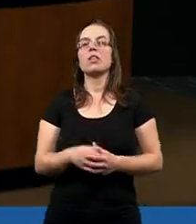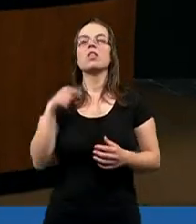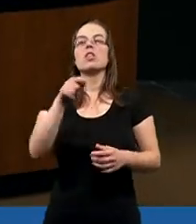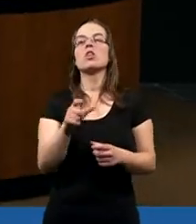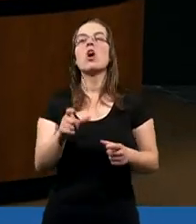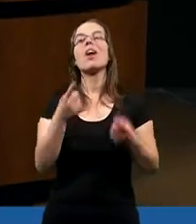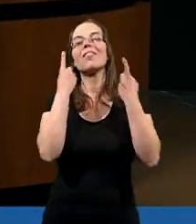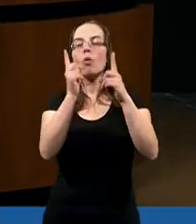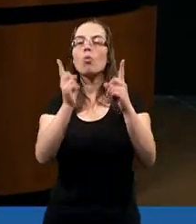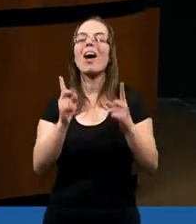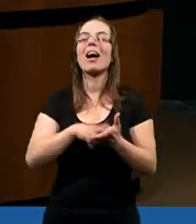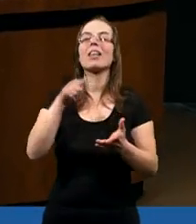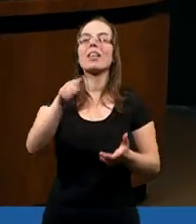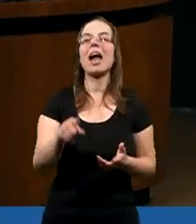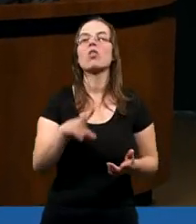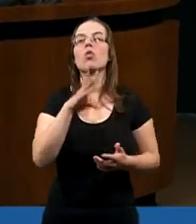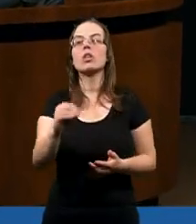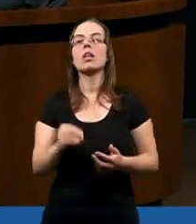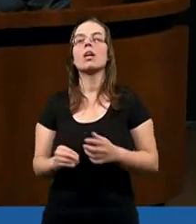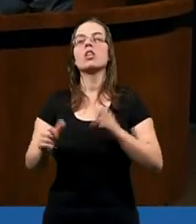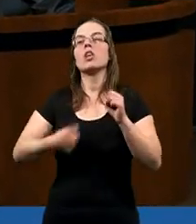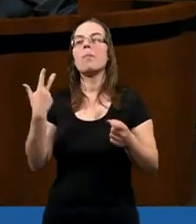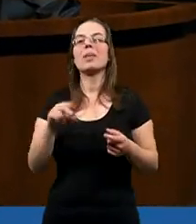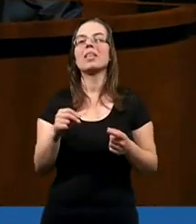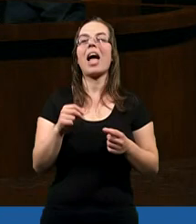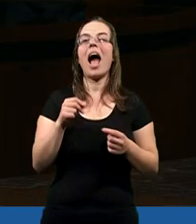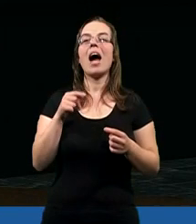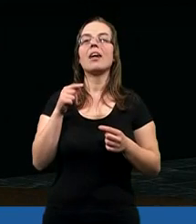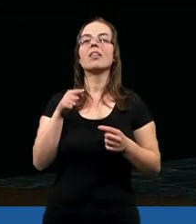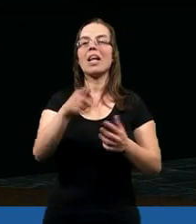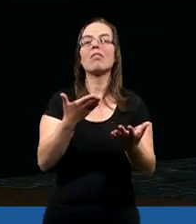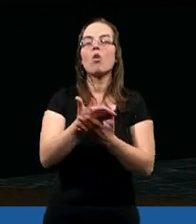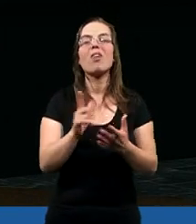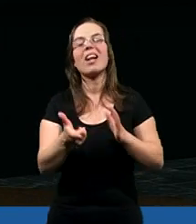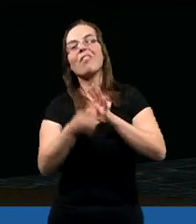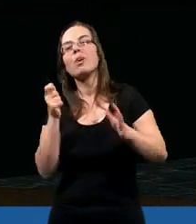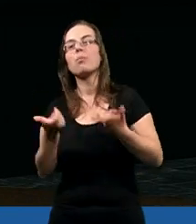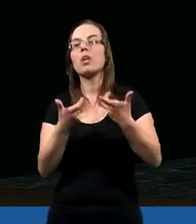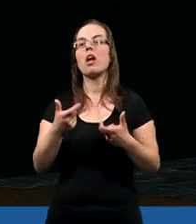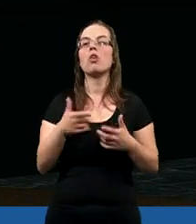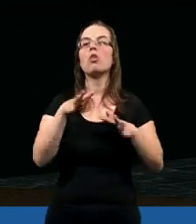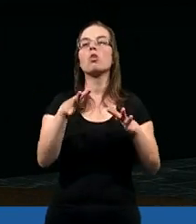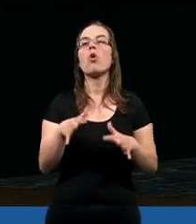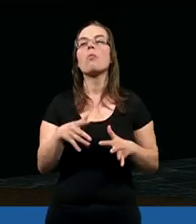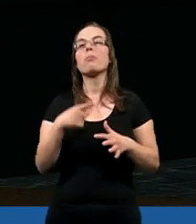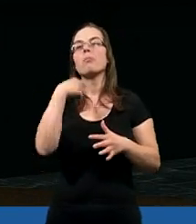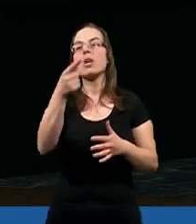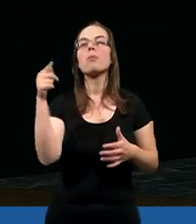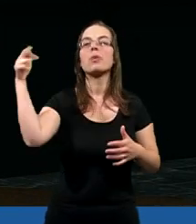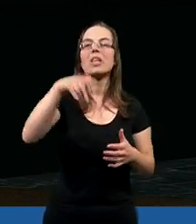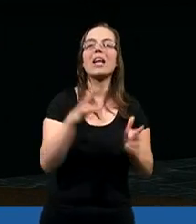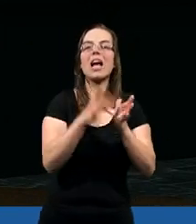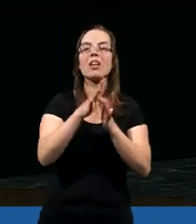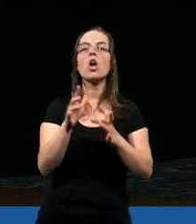Tak, zwraca uwagę na to, ponieważ oczywiście znajdują się szydercy, którzy wyszydzają i gdzie to